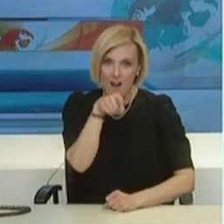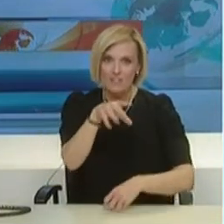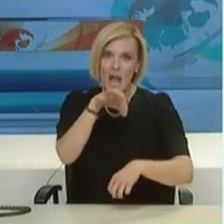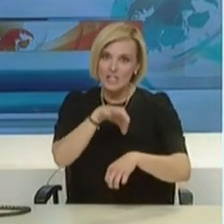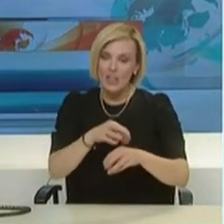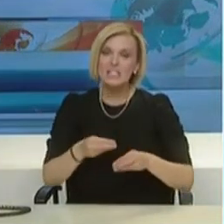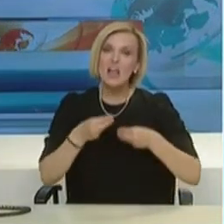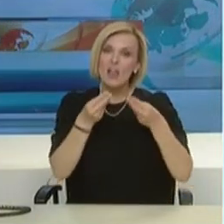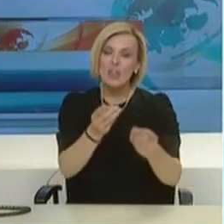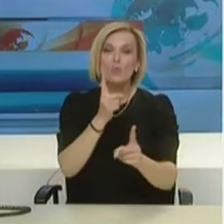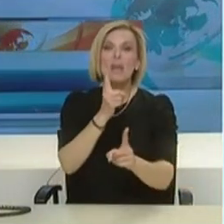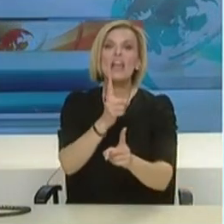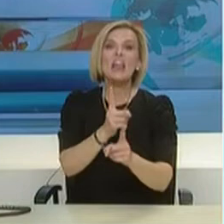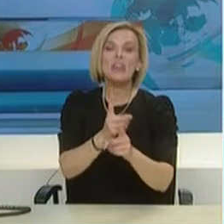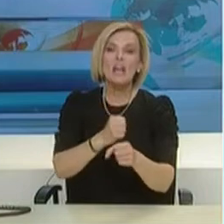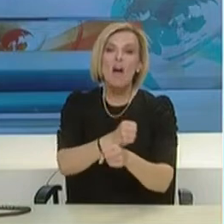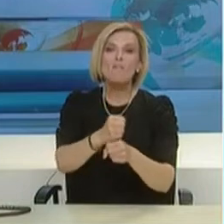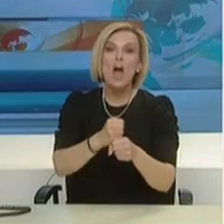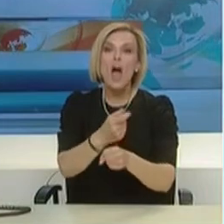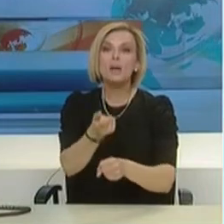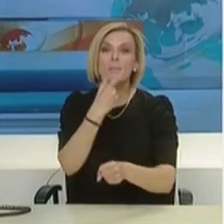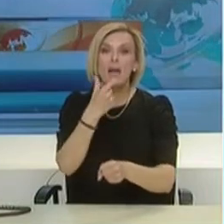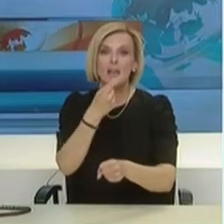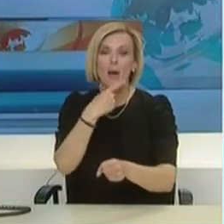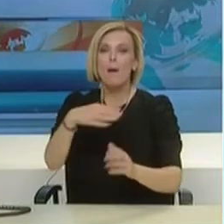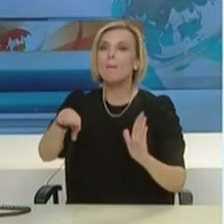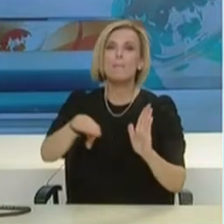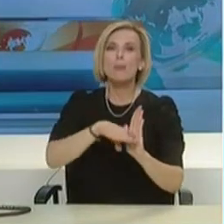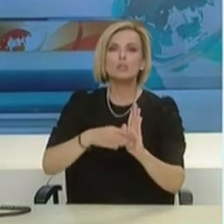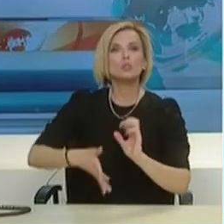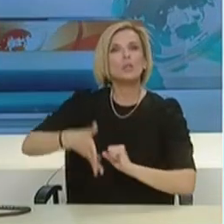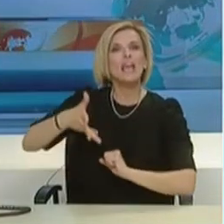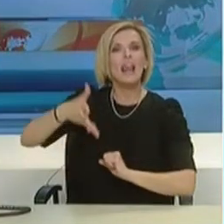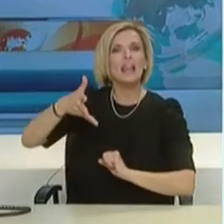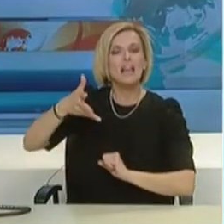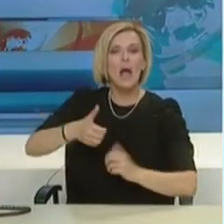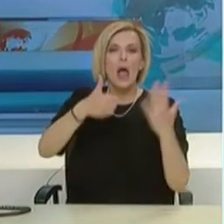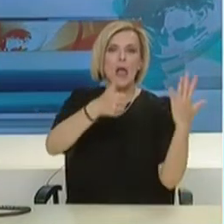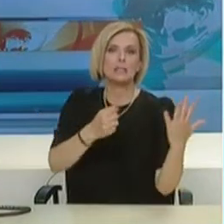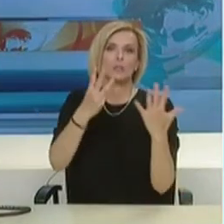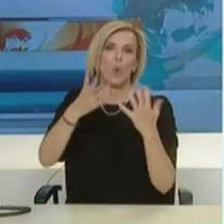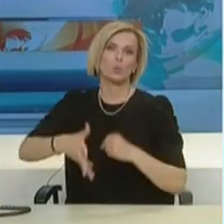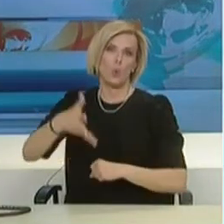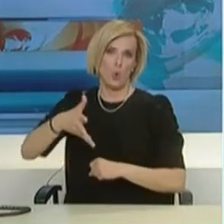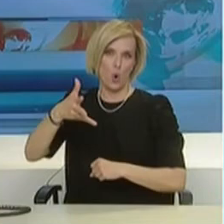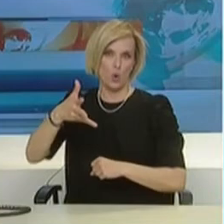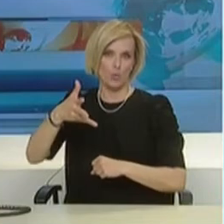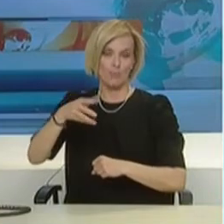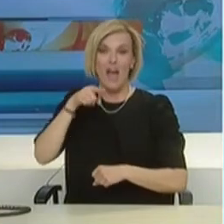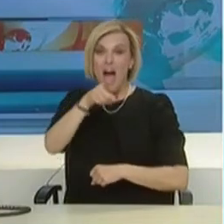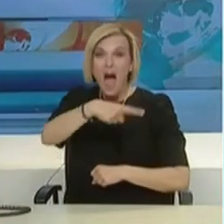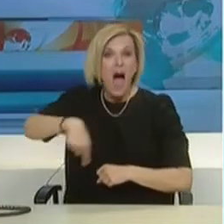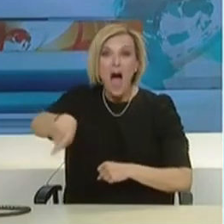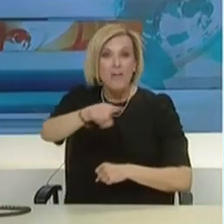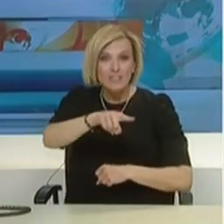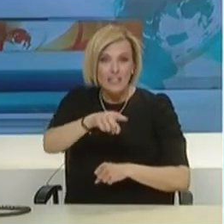Ο μέσος όρος της ηλικίας των νοσηλευωμένων είναι τα 68 έτη και των διασωληνωμένων συμπολιτών μας είναι τα